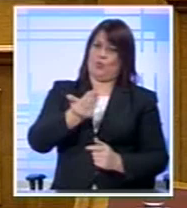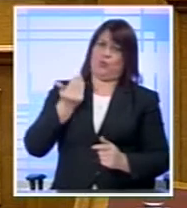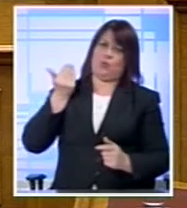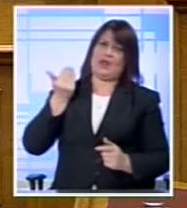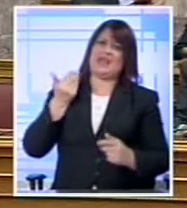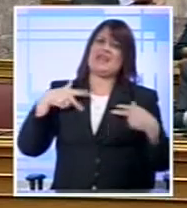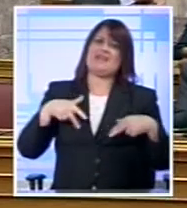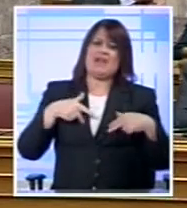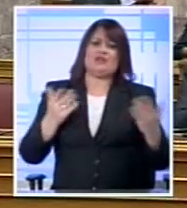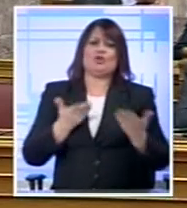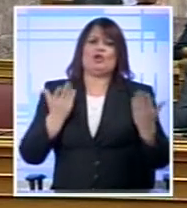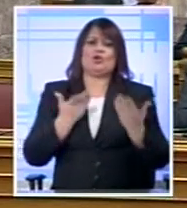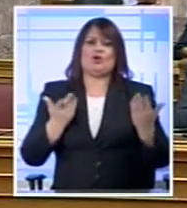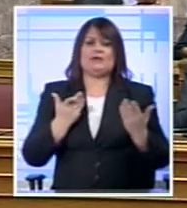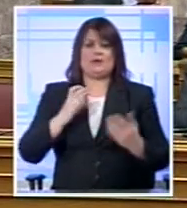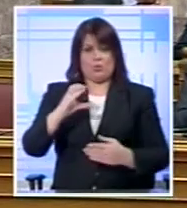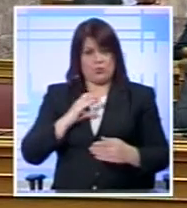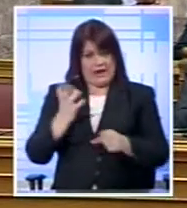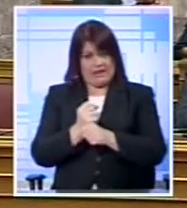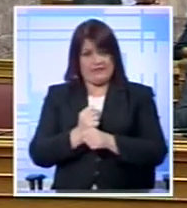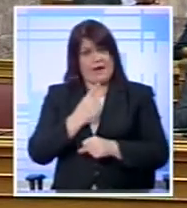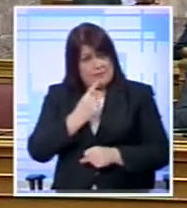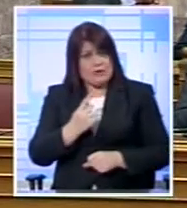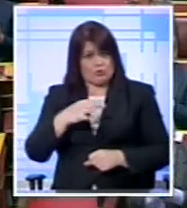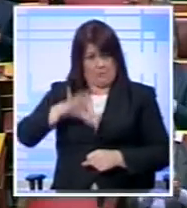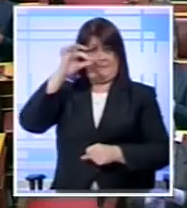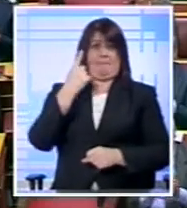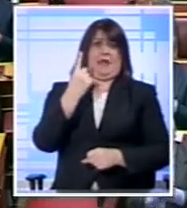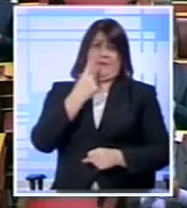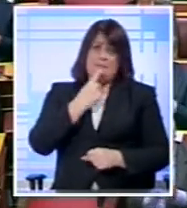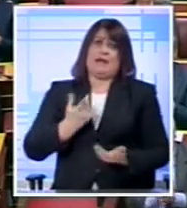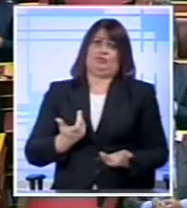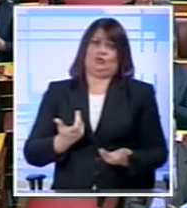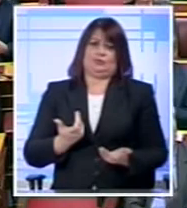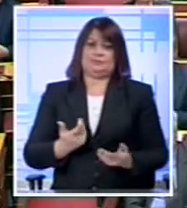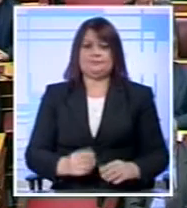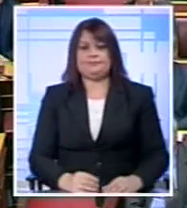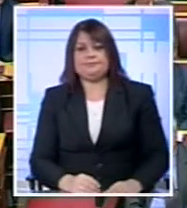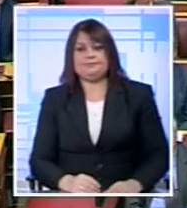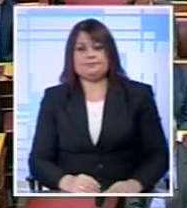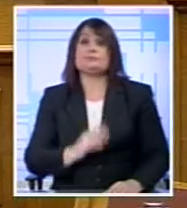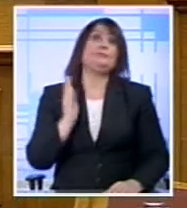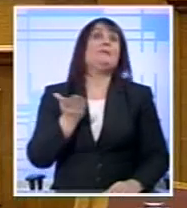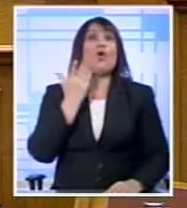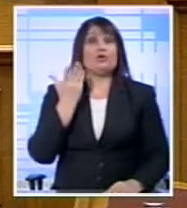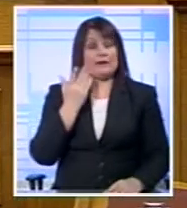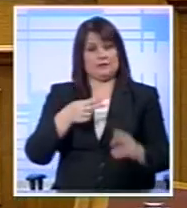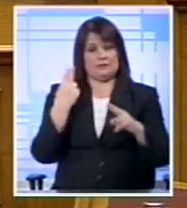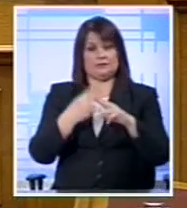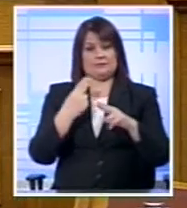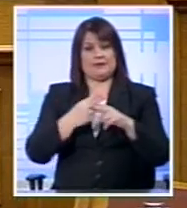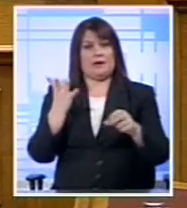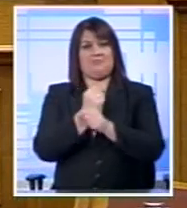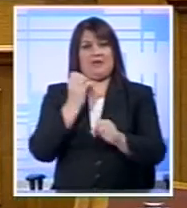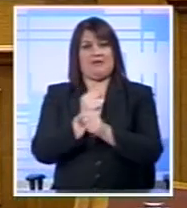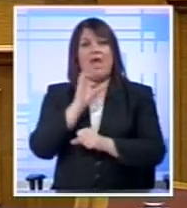οποιαδήποτε κυβέρνηση Και όταν φέρναμε Σημαντικές κατακτήσεις